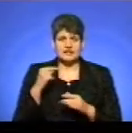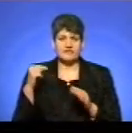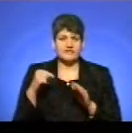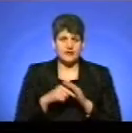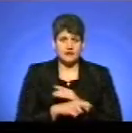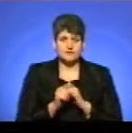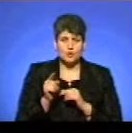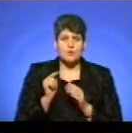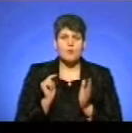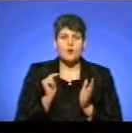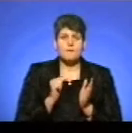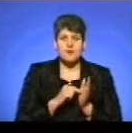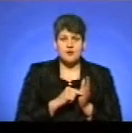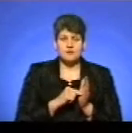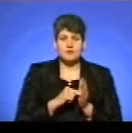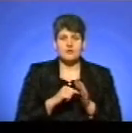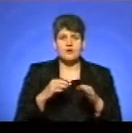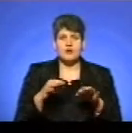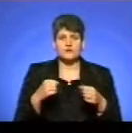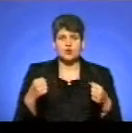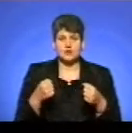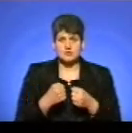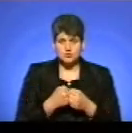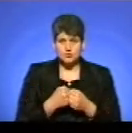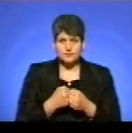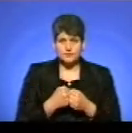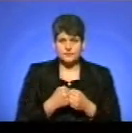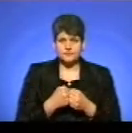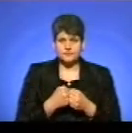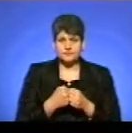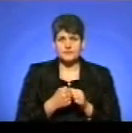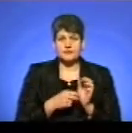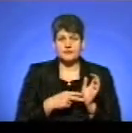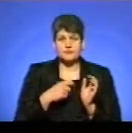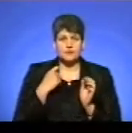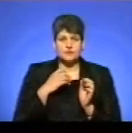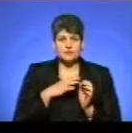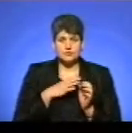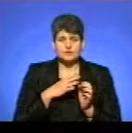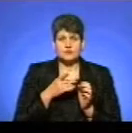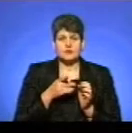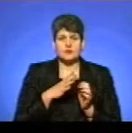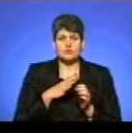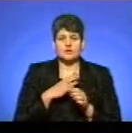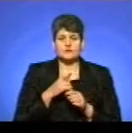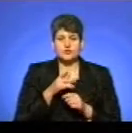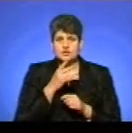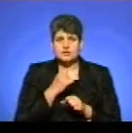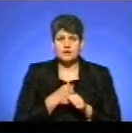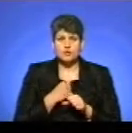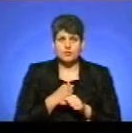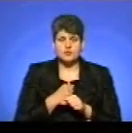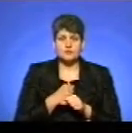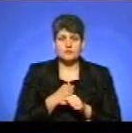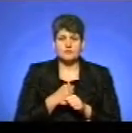нього, попала в автокатастрофу в сім років. Я ж була постійно на роботі, він